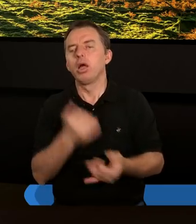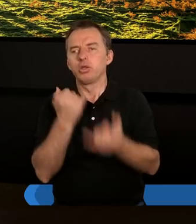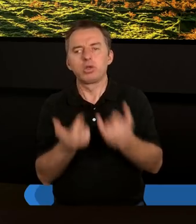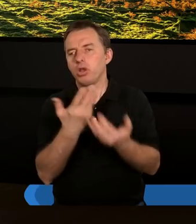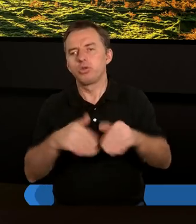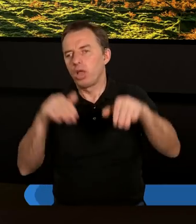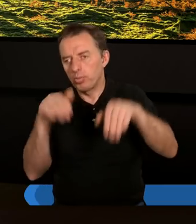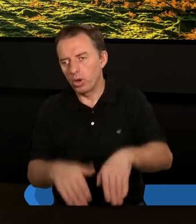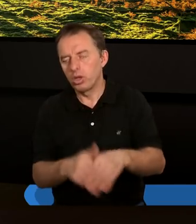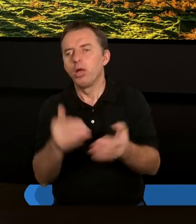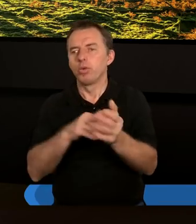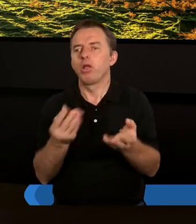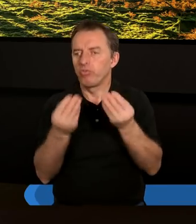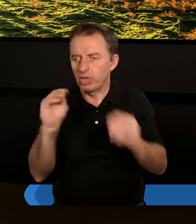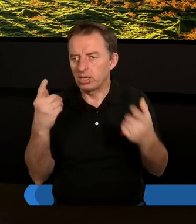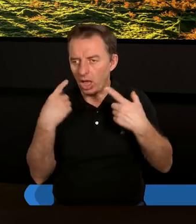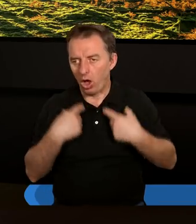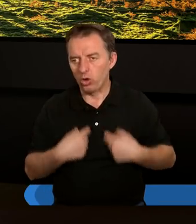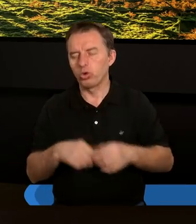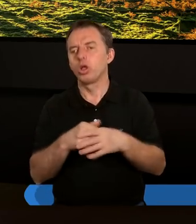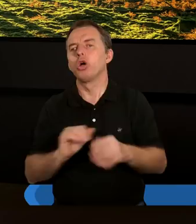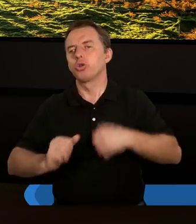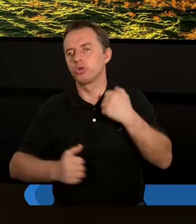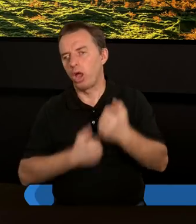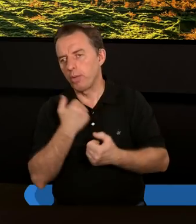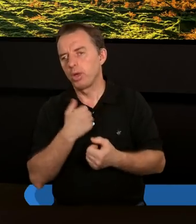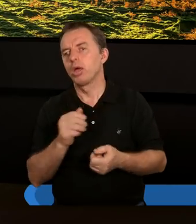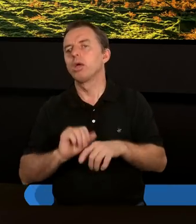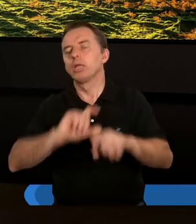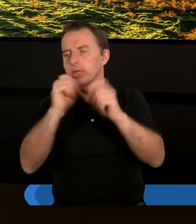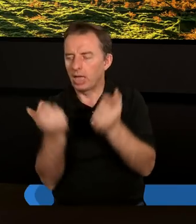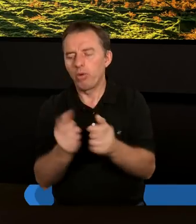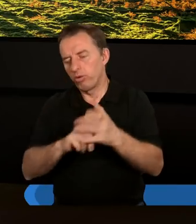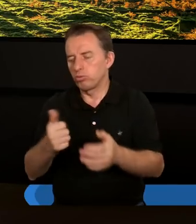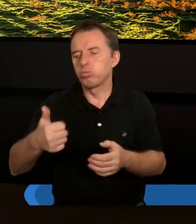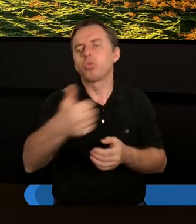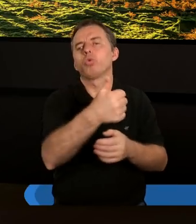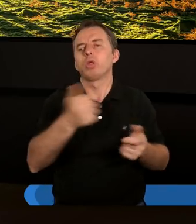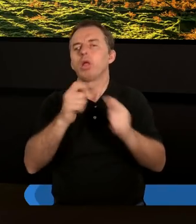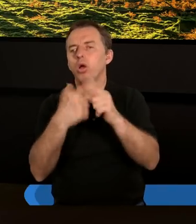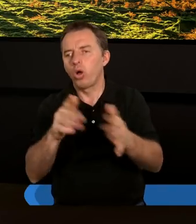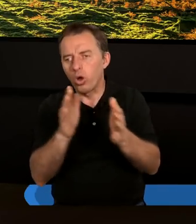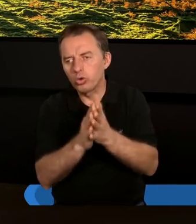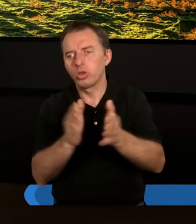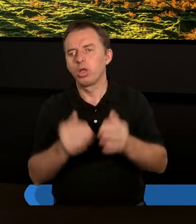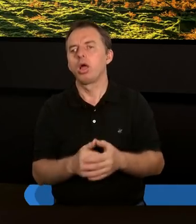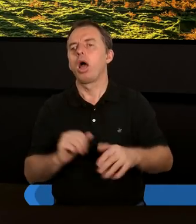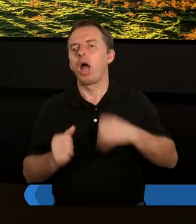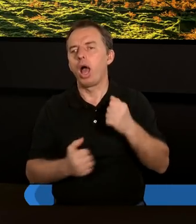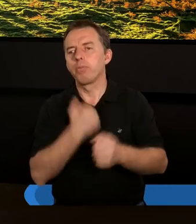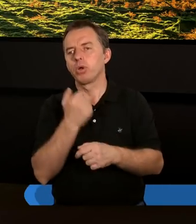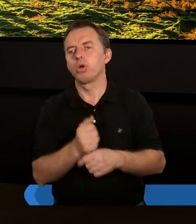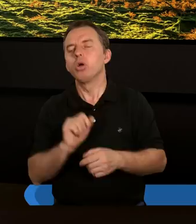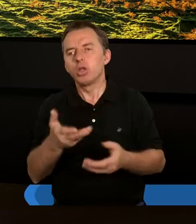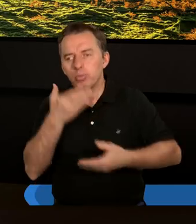Jeżeli nie możesz, jeżeli potrzeba więcej osób, żeby może nawet całą wspólnotę, cały Kościół, aby